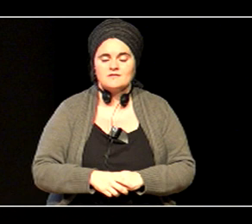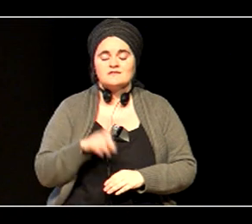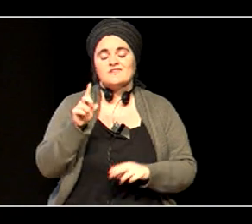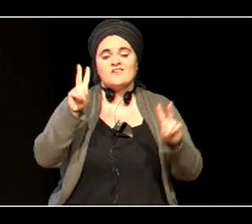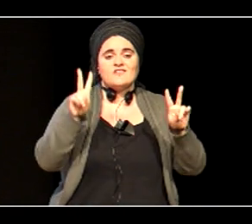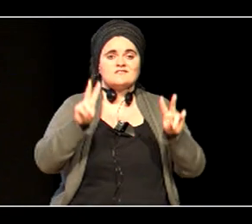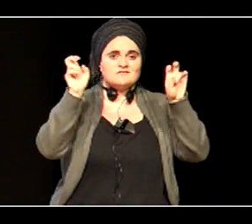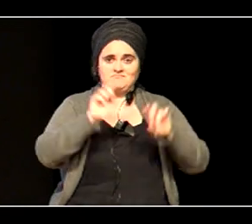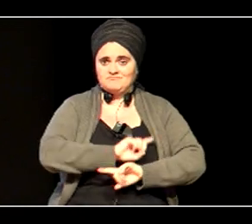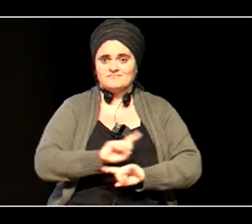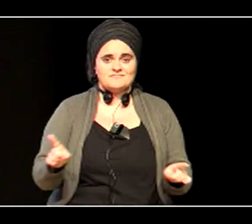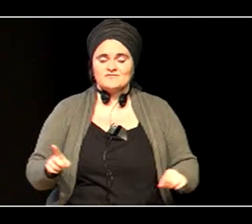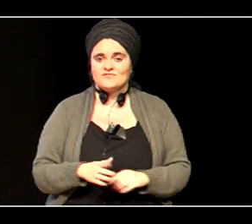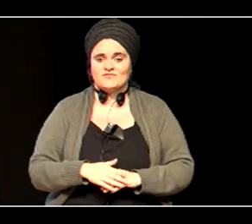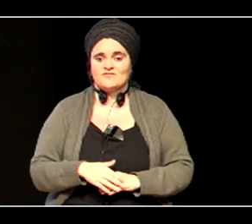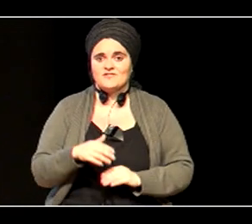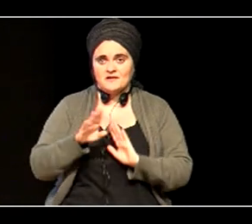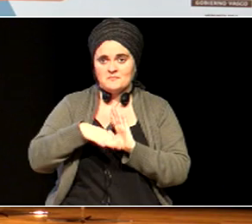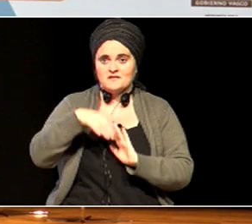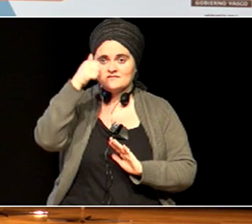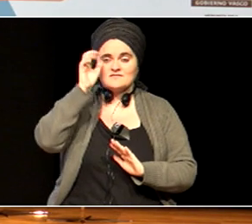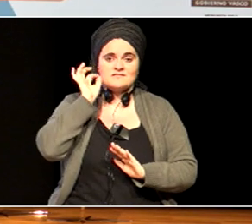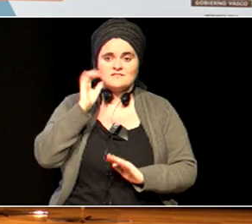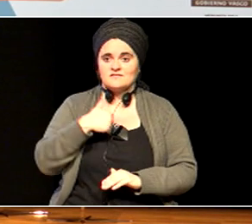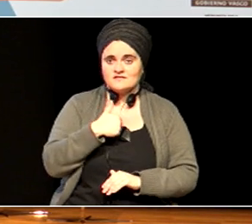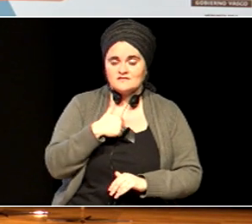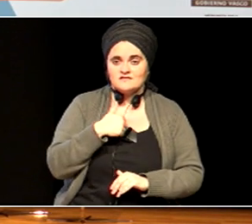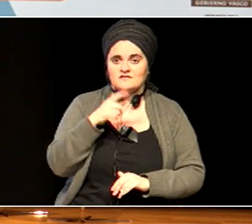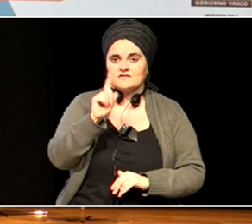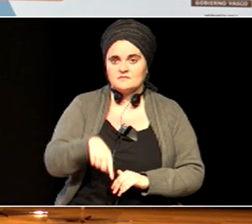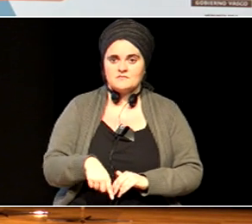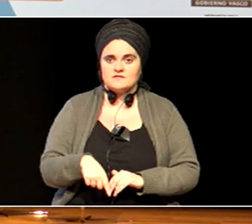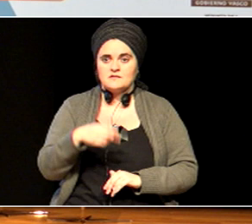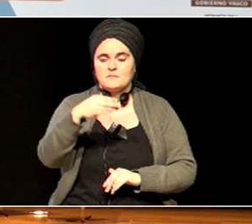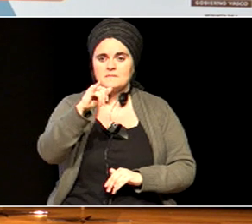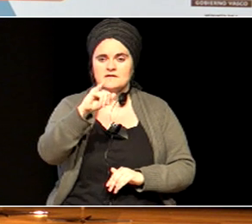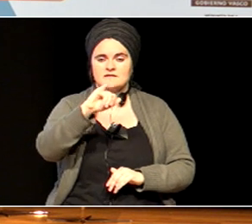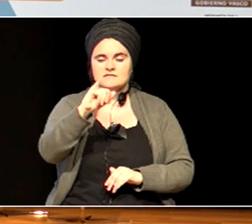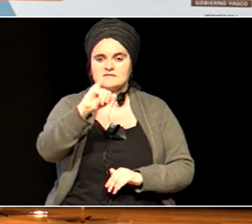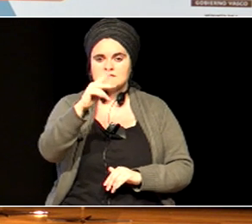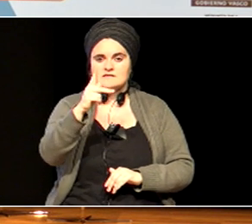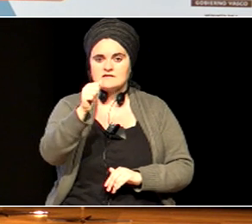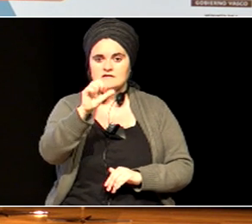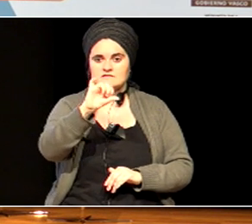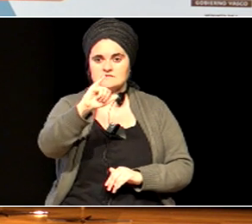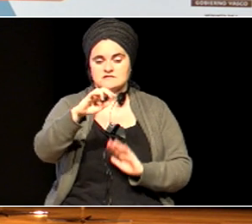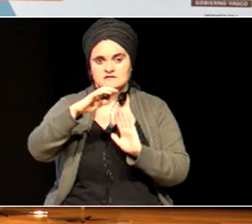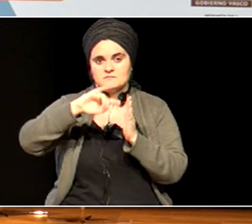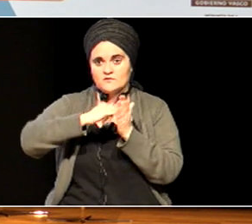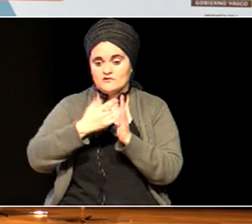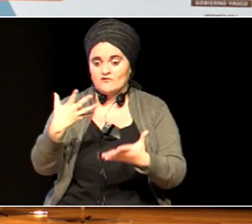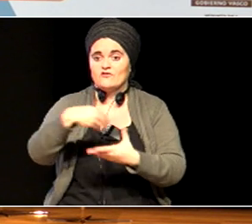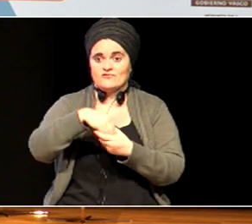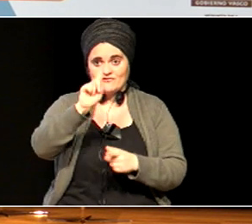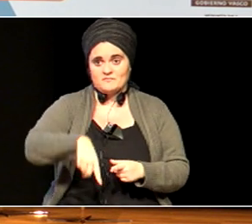kontua eskidetza plana erabat lotuta dagoere bizikasi ekimenarekin koerenteak izan nahi bidean